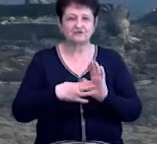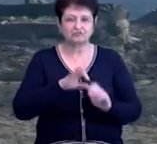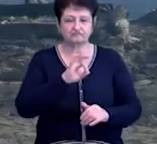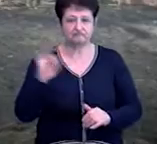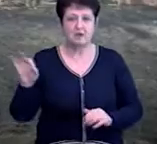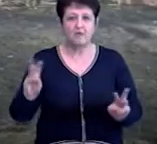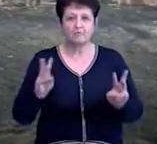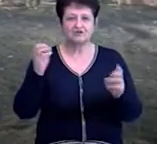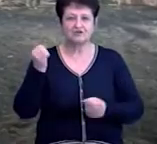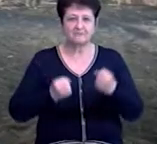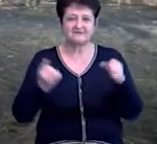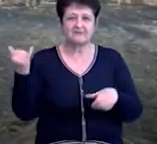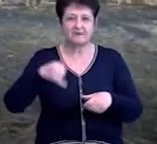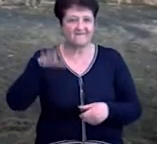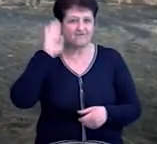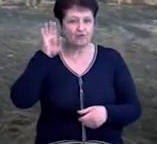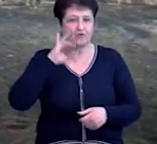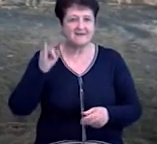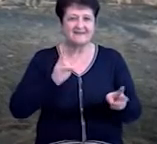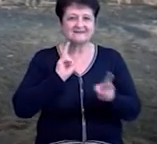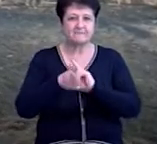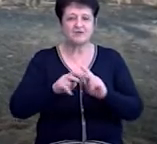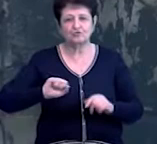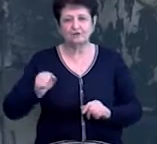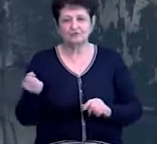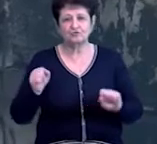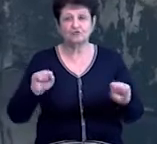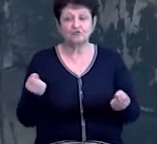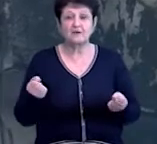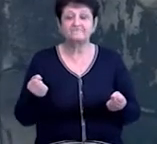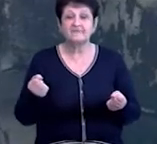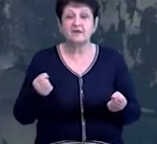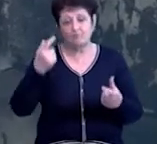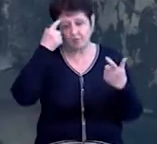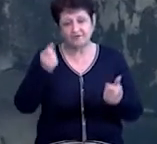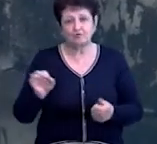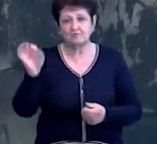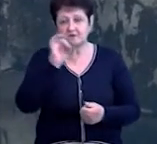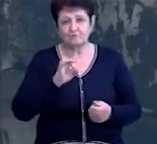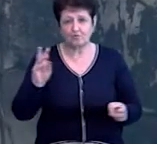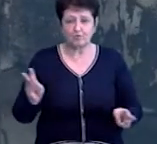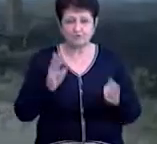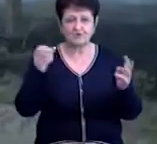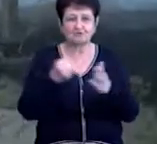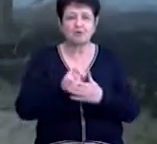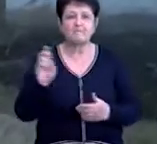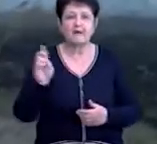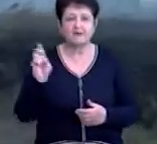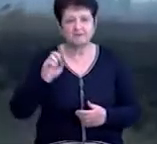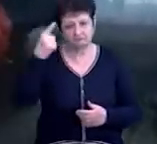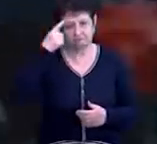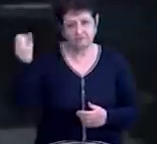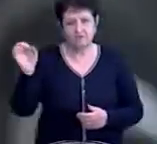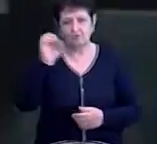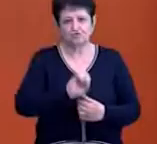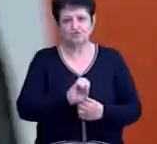Пожежні машини заправлялись водою та змінювали одна-одну. Повідомлення про пожежу в Катсірах до Бахматської пожежної частини надійшло